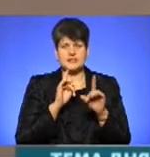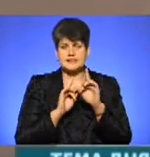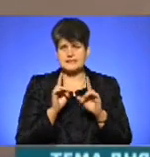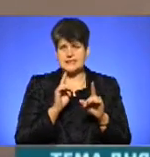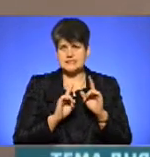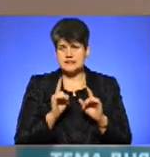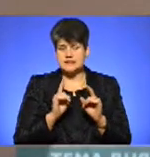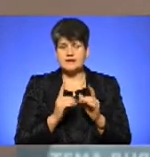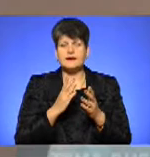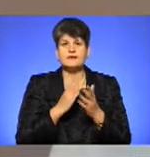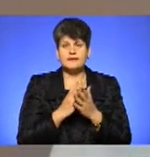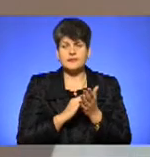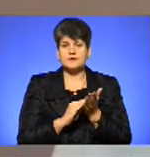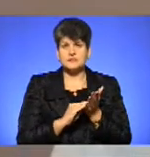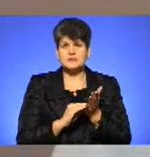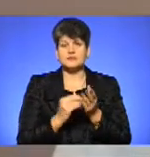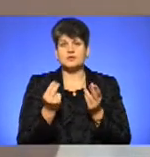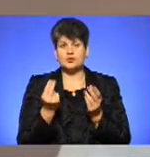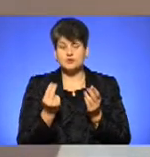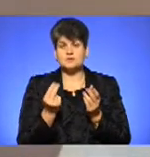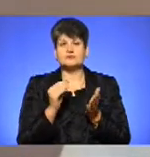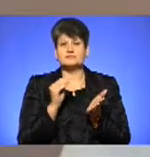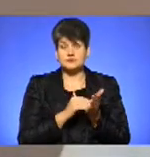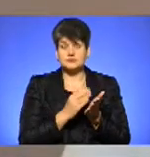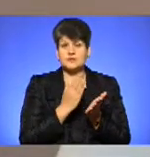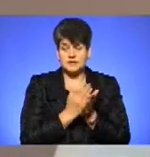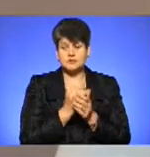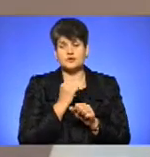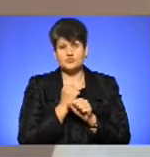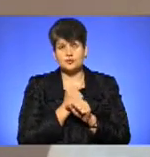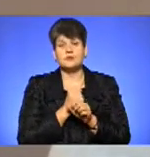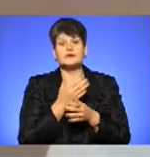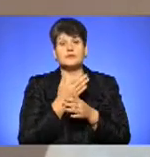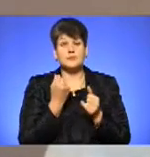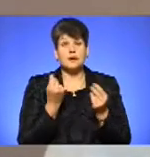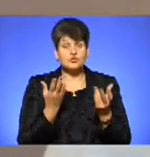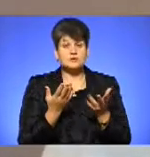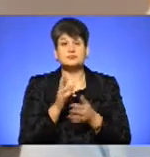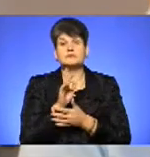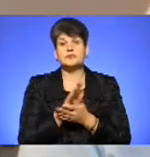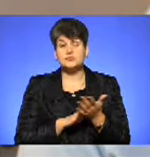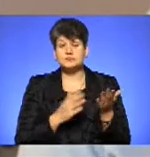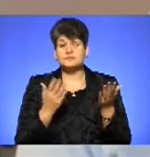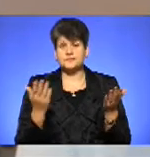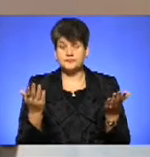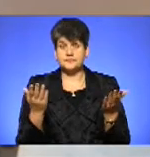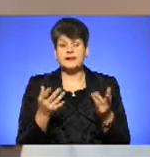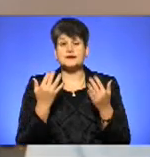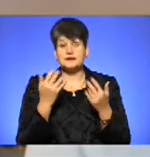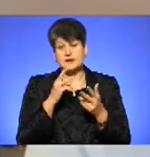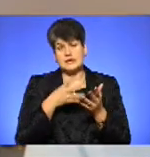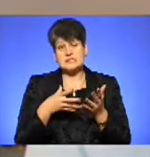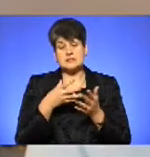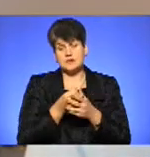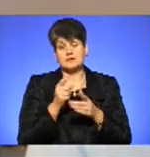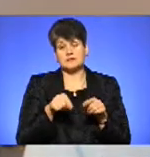того, є закладені кошти, працюємо. Нема закладених коштів, дуже прикро, але потрібно деколи ставити якісь там пріоритети. Скільки заплат, так само діти